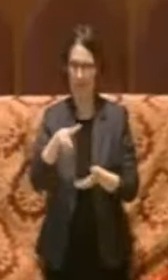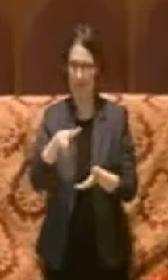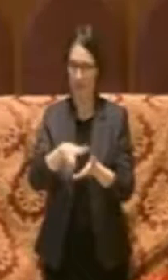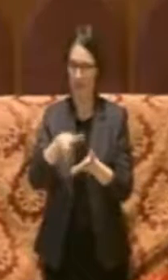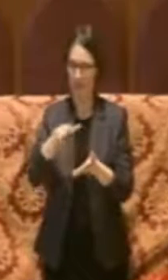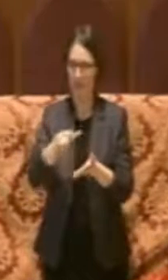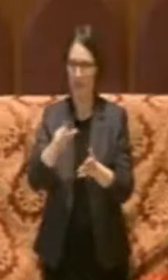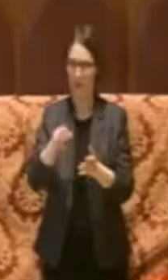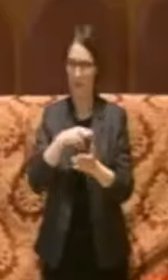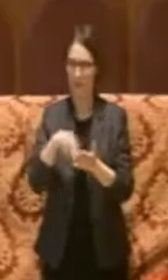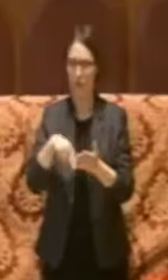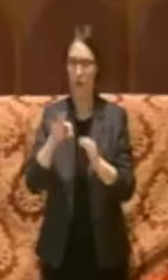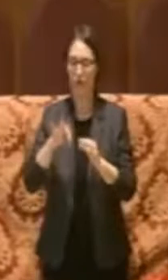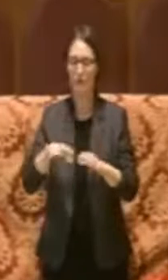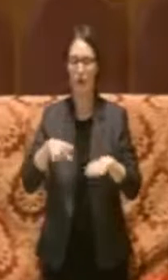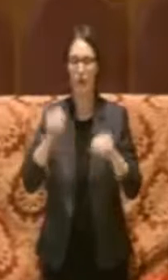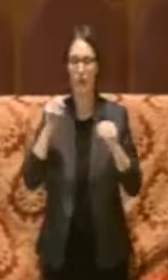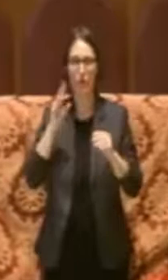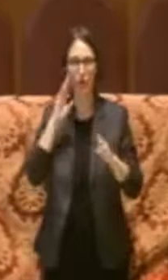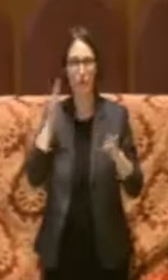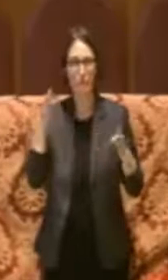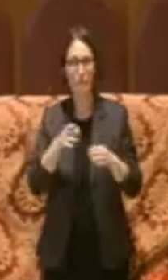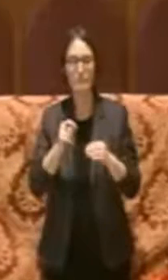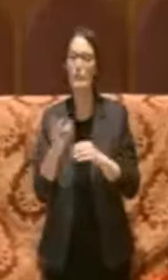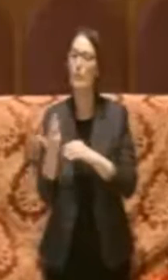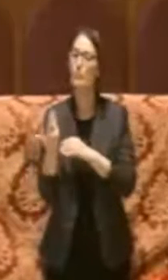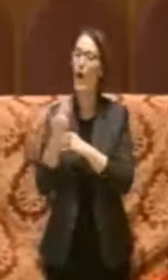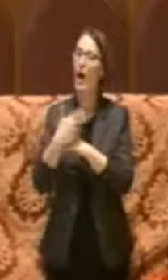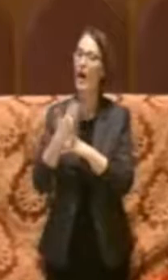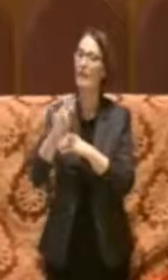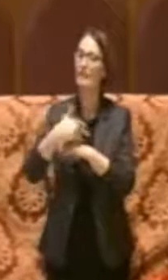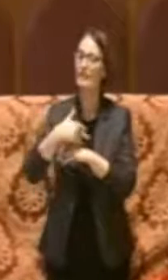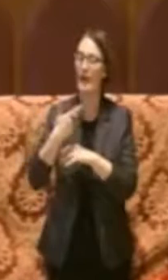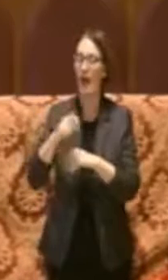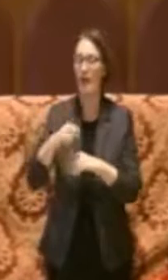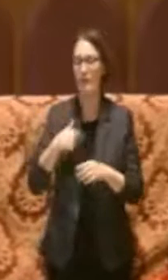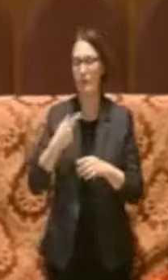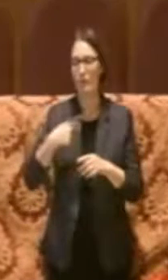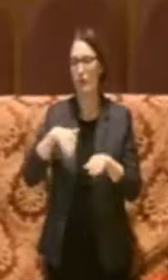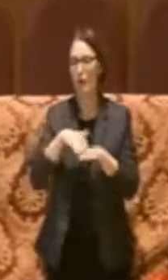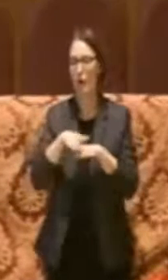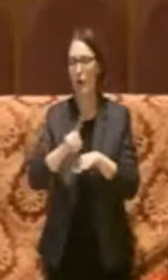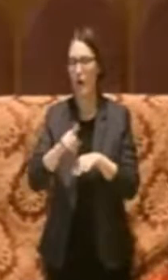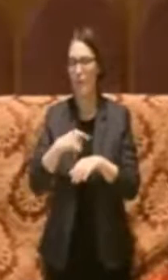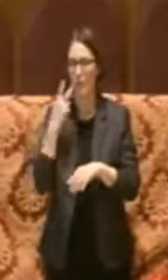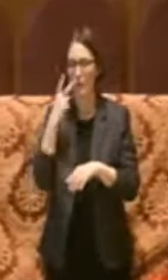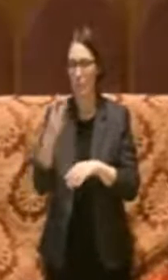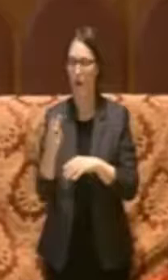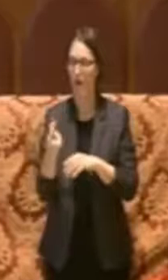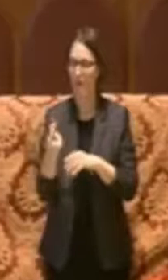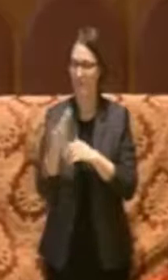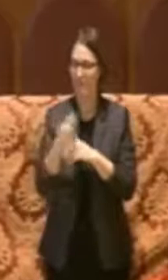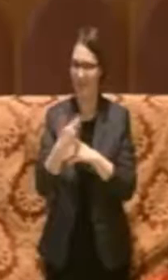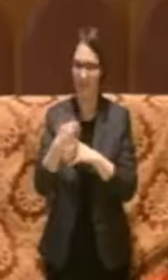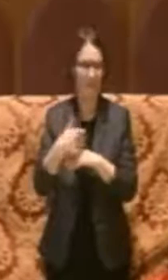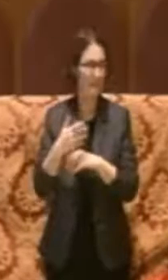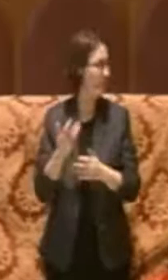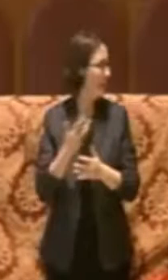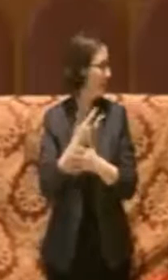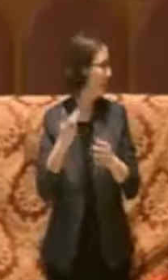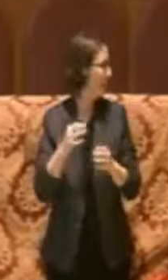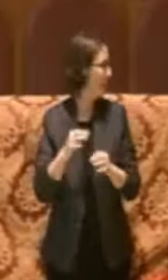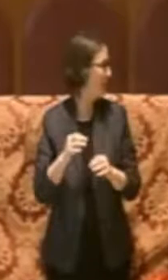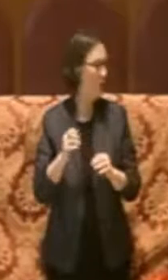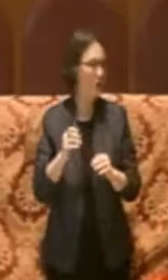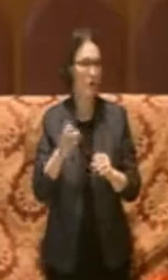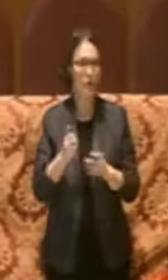entrate, che è una voce sulla quale spesso non ci si sofferma, naturalmente farò riferimento in particolare a ciò